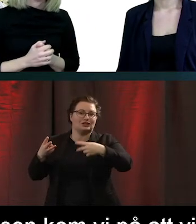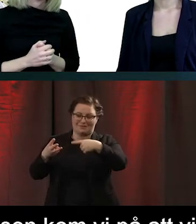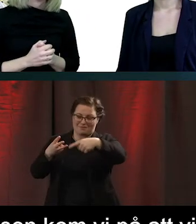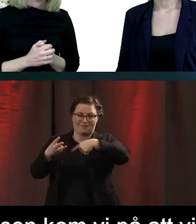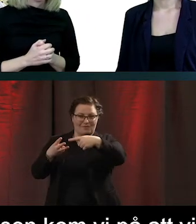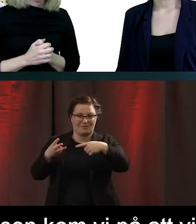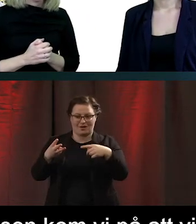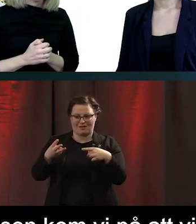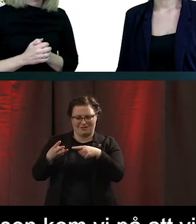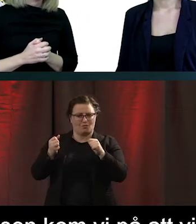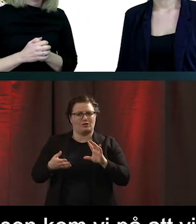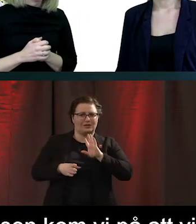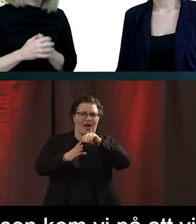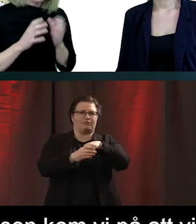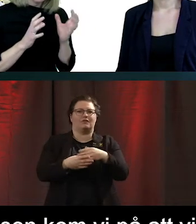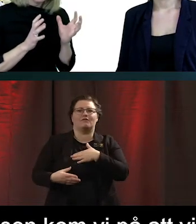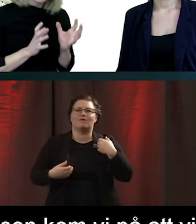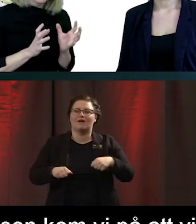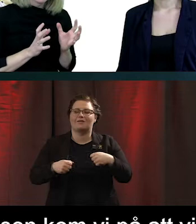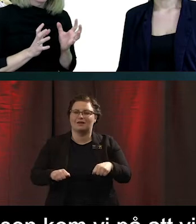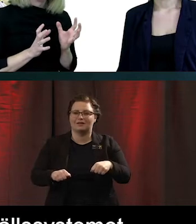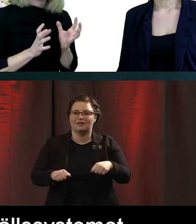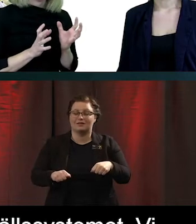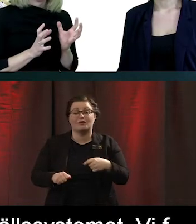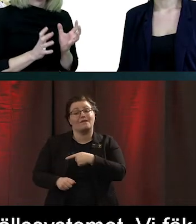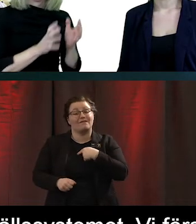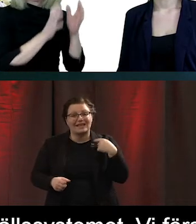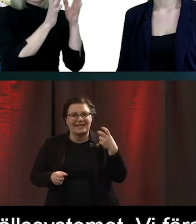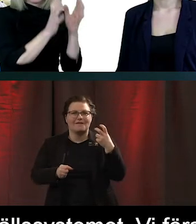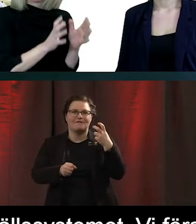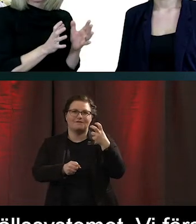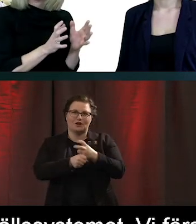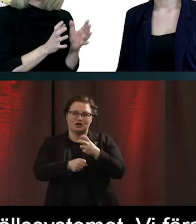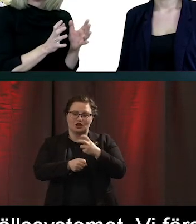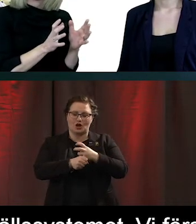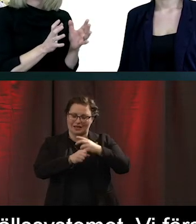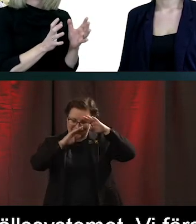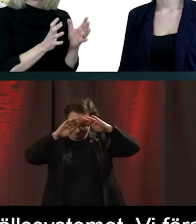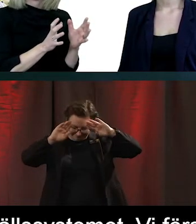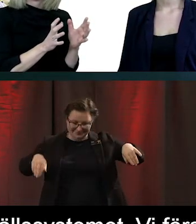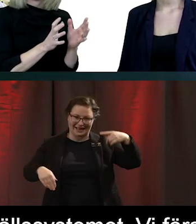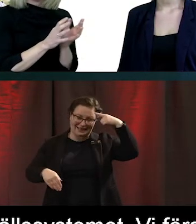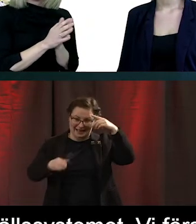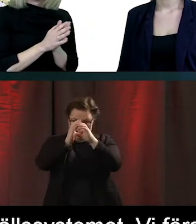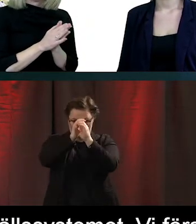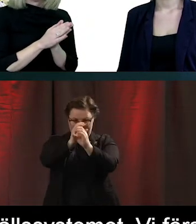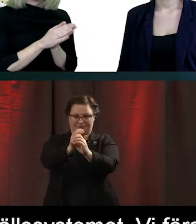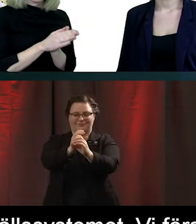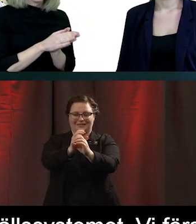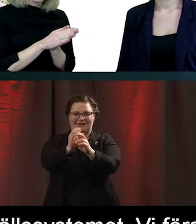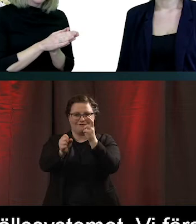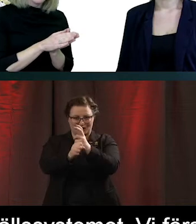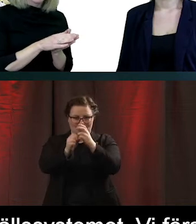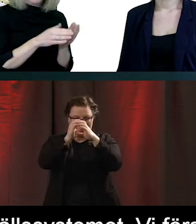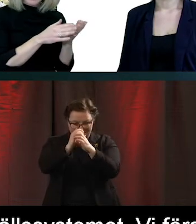vår verksamhet. Så att vi försöker att inte tänka stuprör. När vi gör satsningar. Utan vi